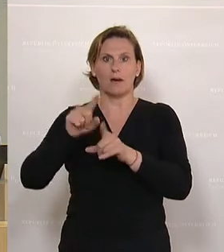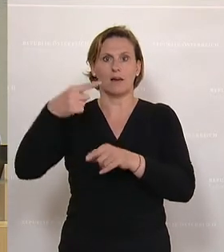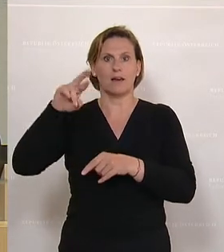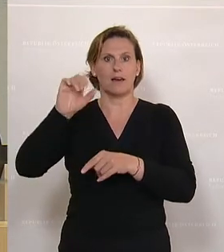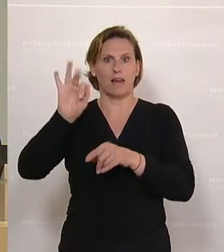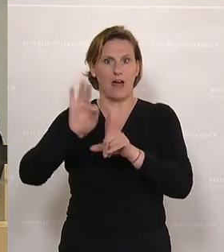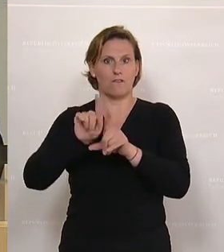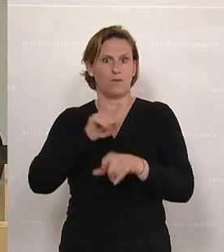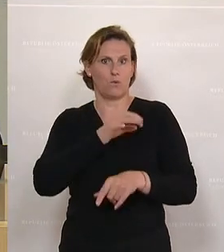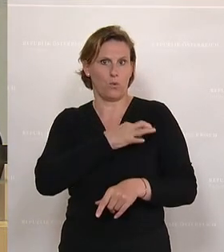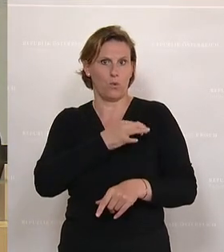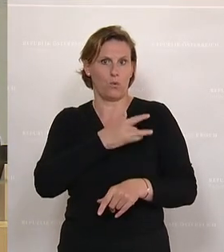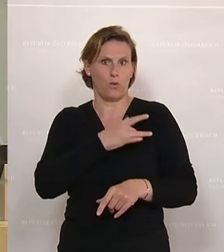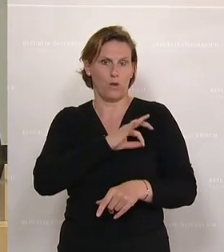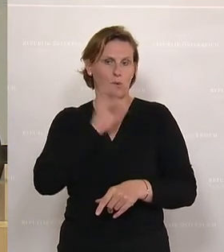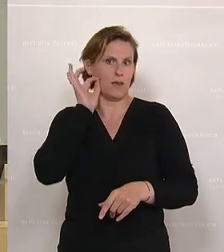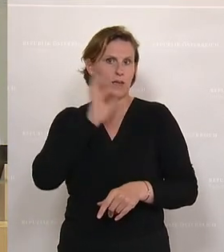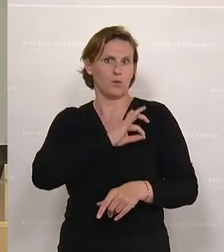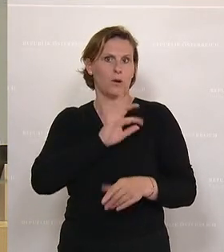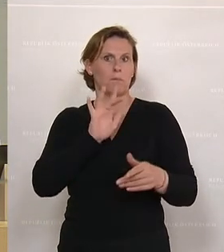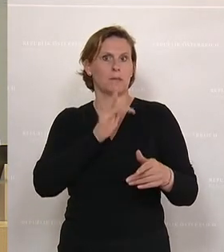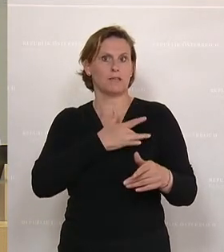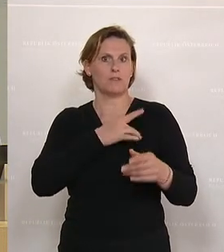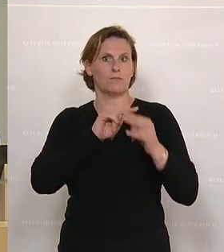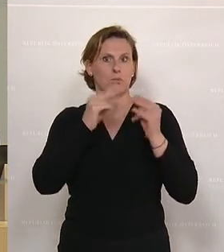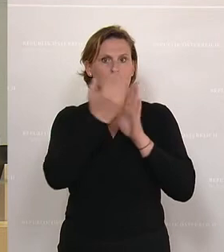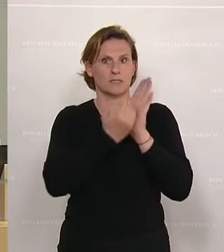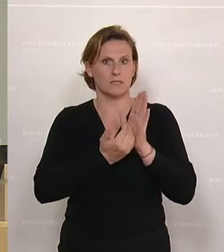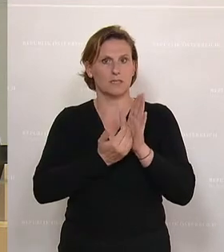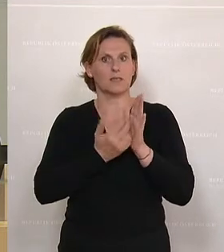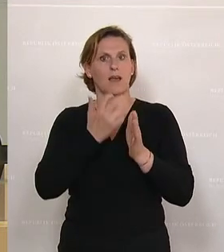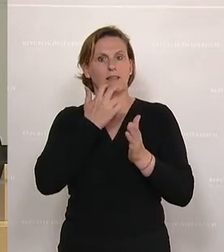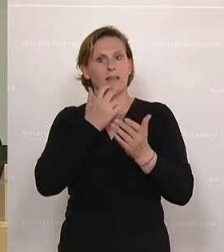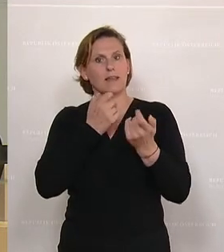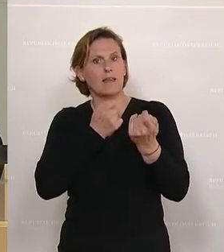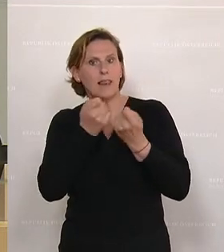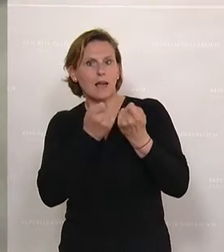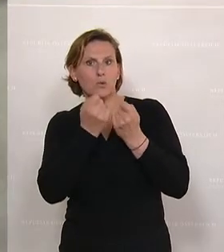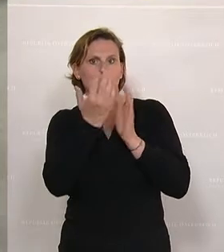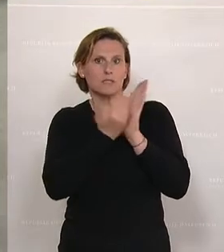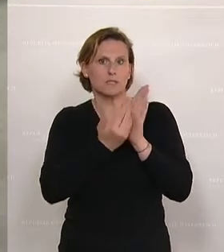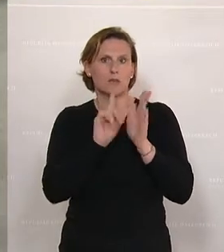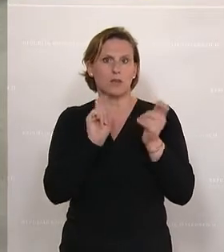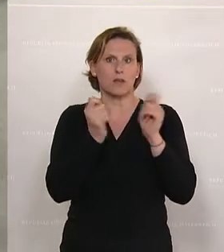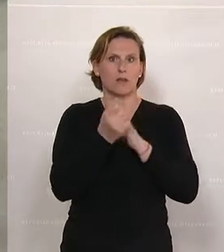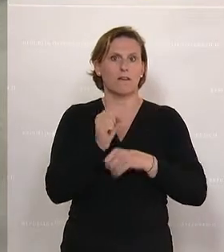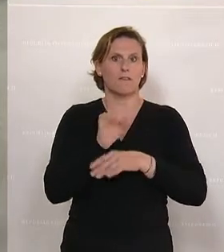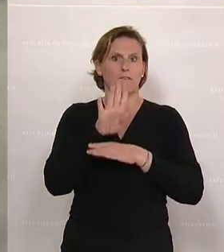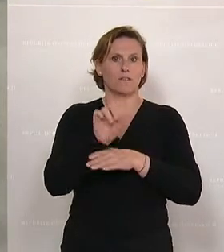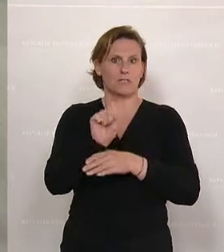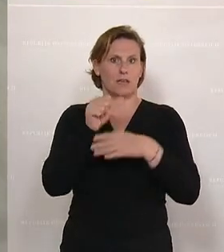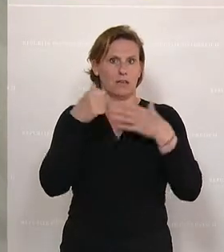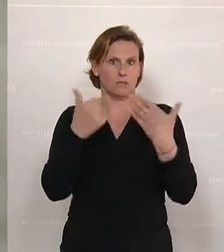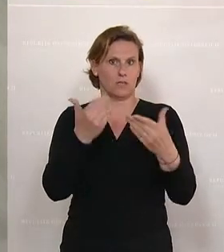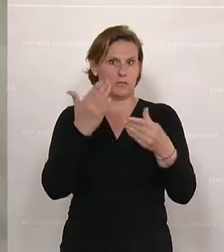Kolleginnen und Kollegen betreffend ein Bundesgesetz, mit dem das Energielenkungsgesetz geändert wird, 1461 der Beilagen,